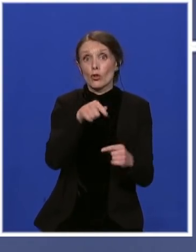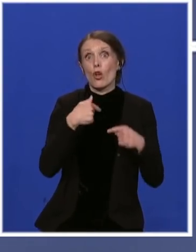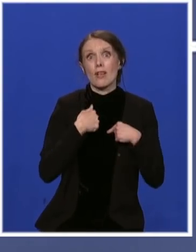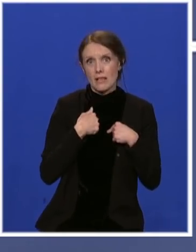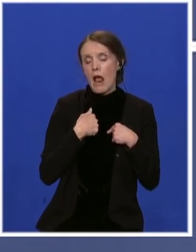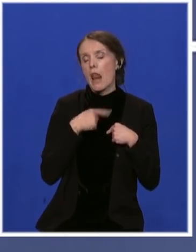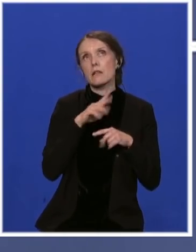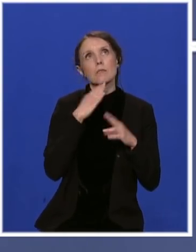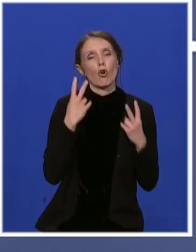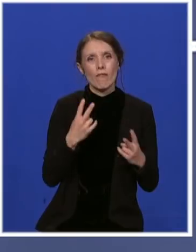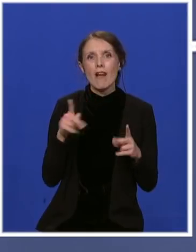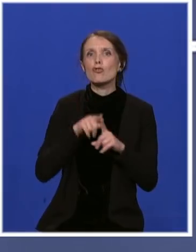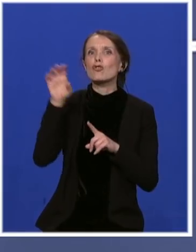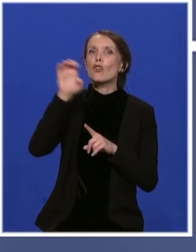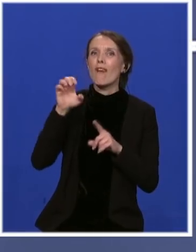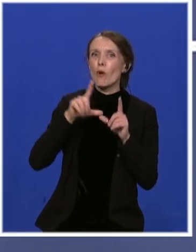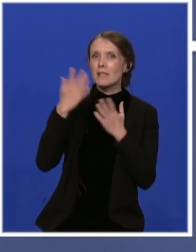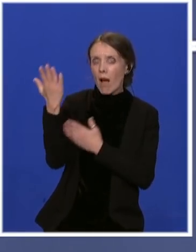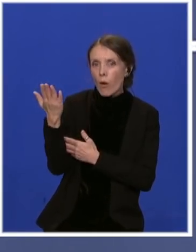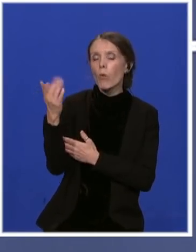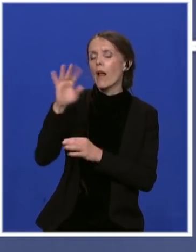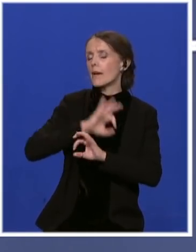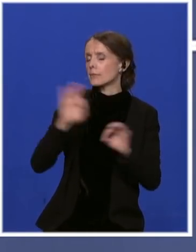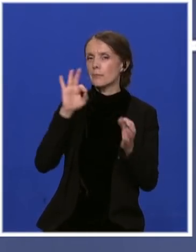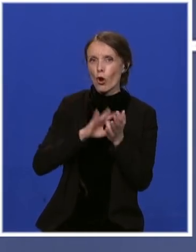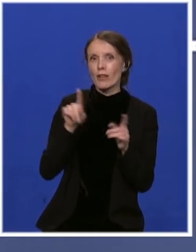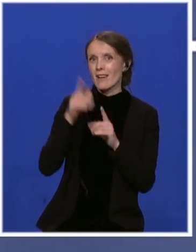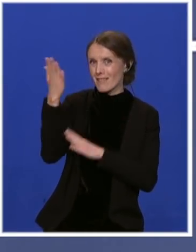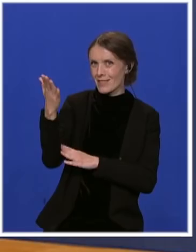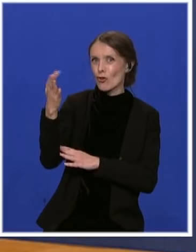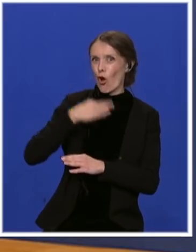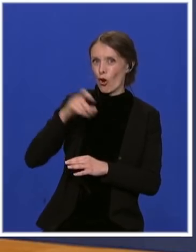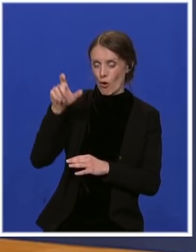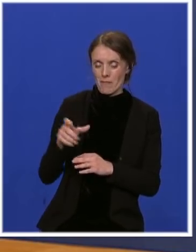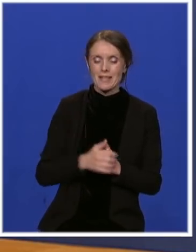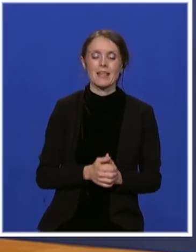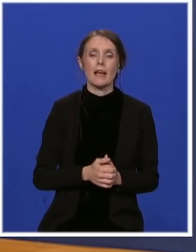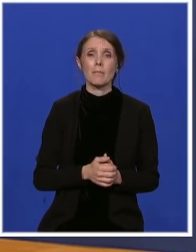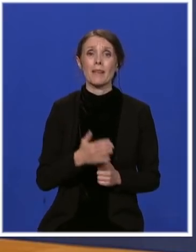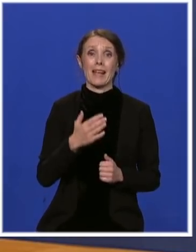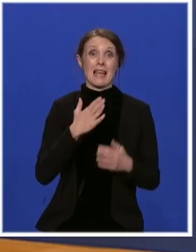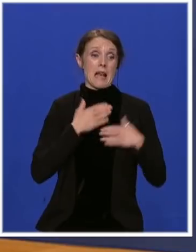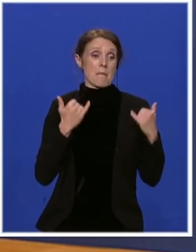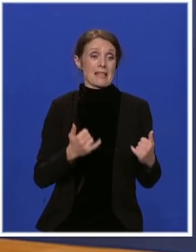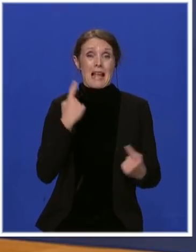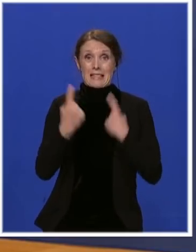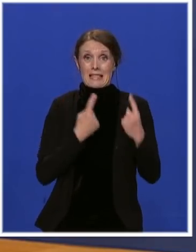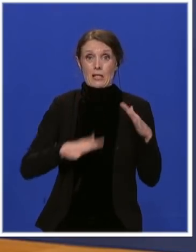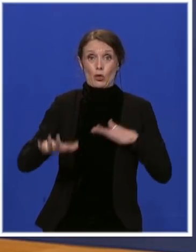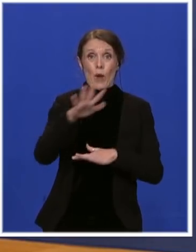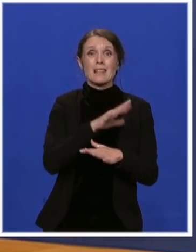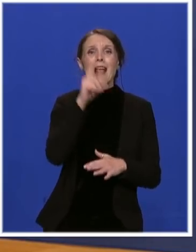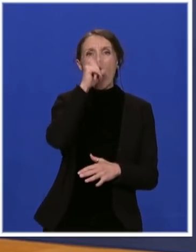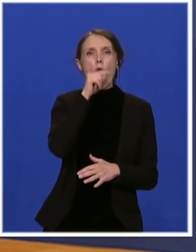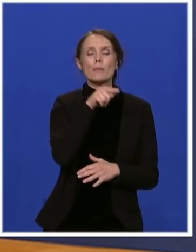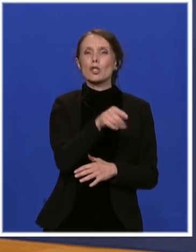perfektno pogodila i vi, poštovani komesare Verhilji. Nama su opštine danas u finansijskom smislu